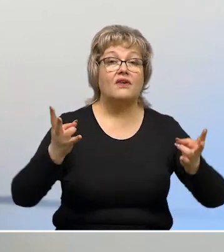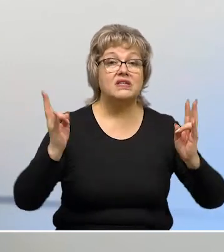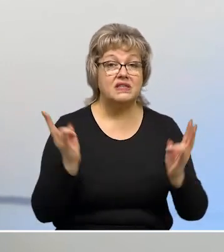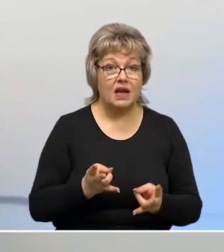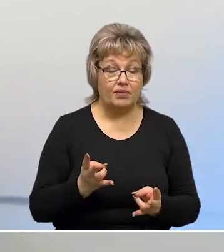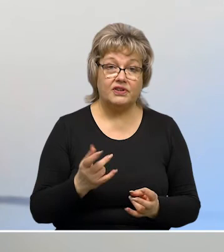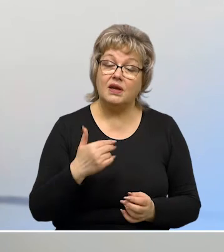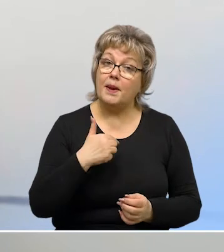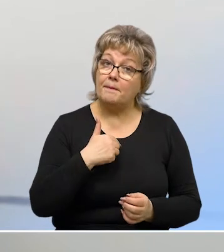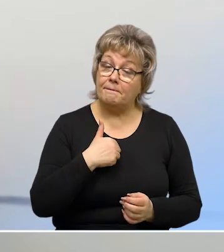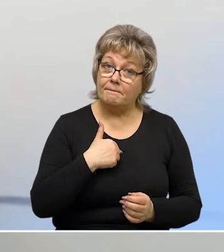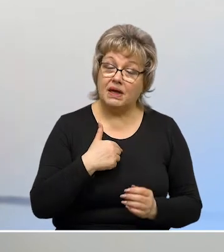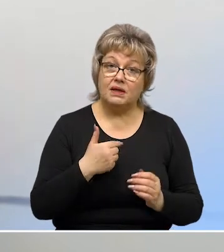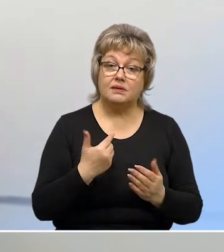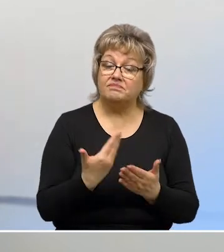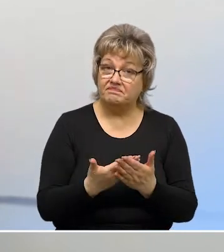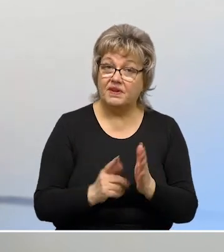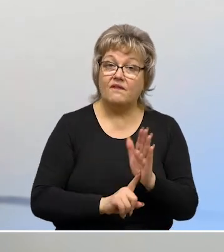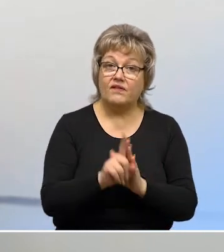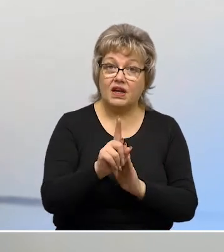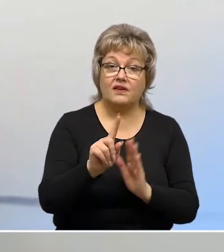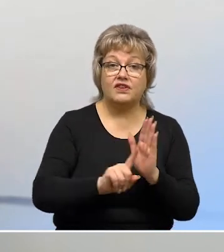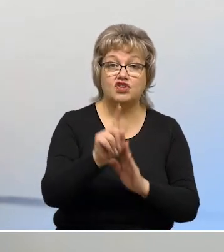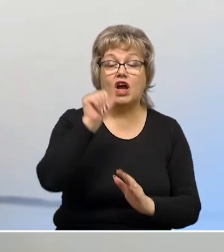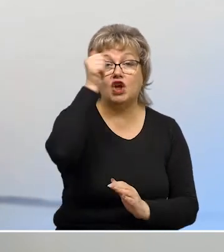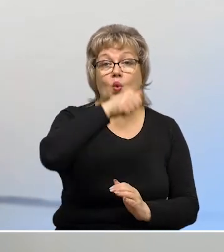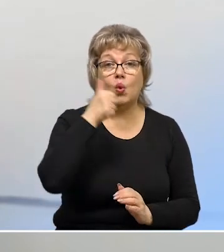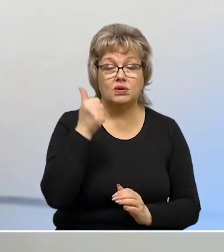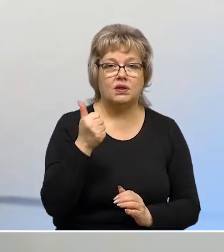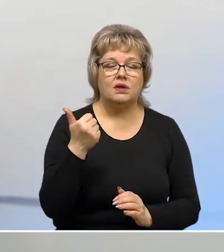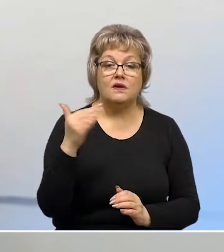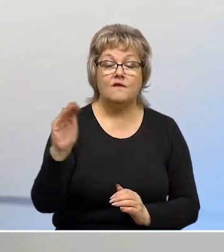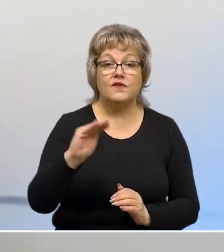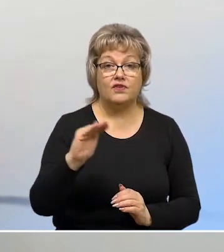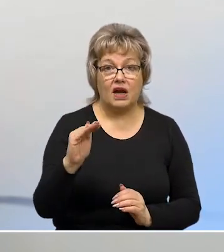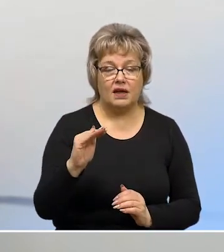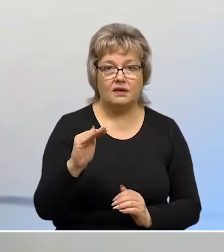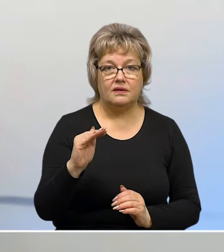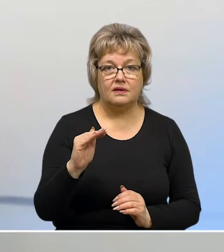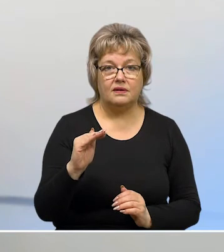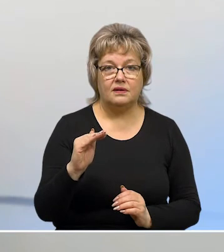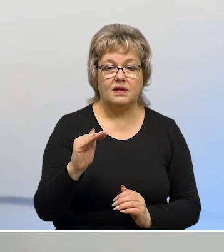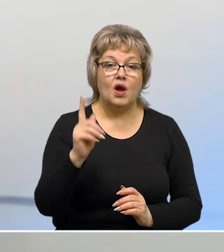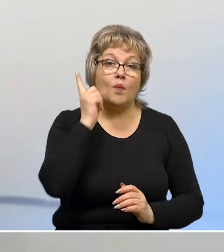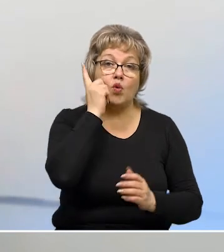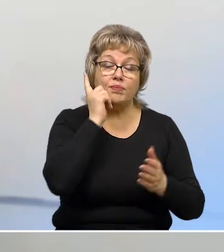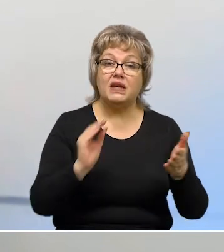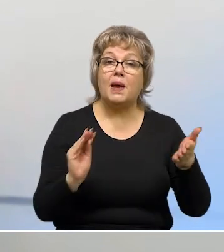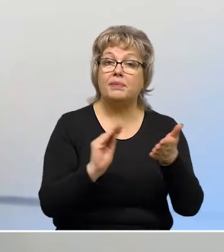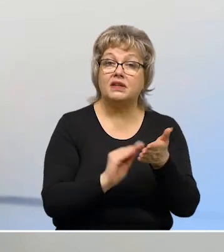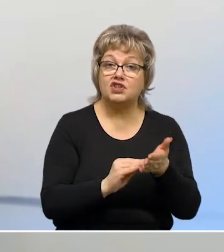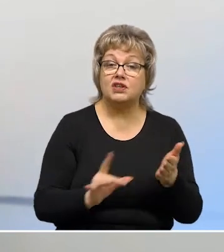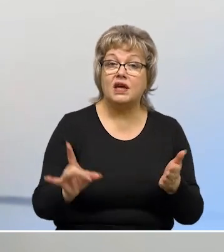востребованы. Мы, кстати, ввели в начале года, уже в феврале, мобильное